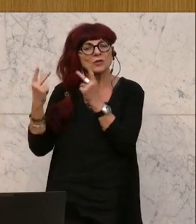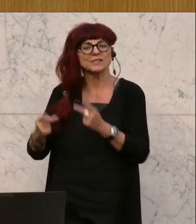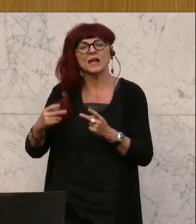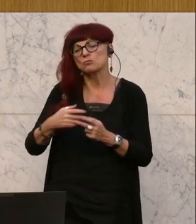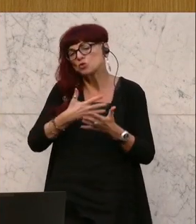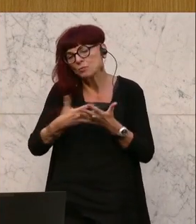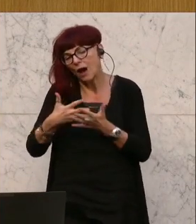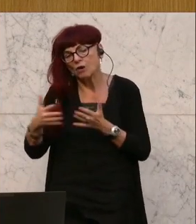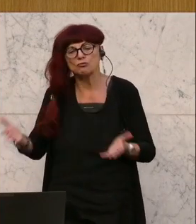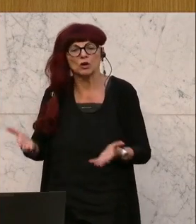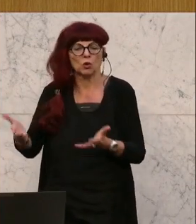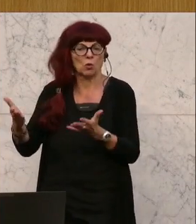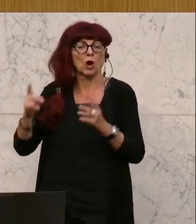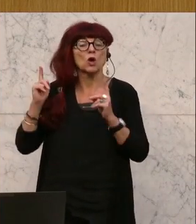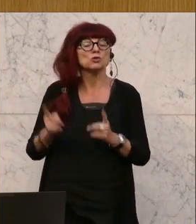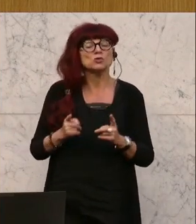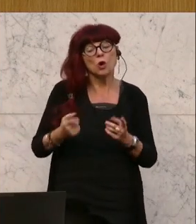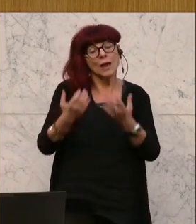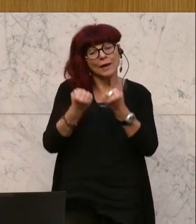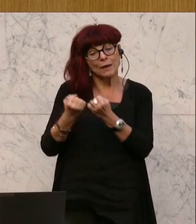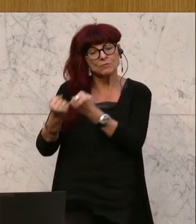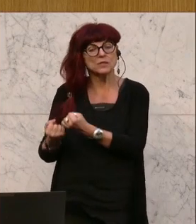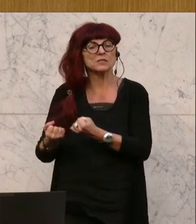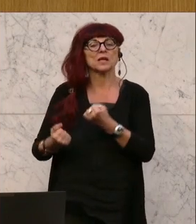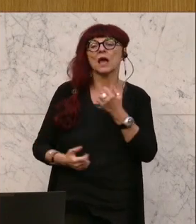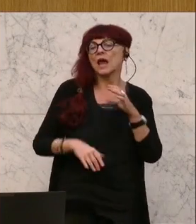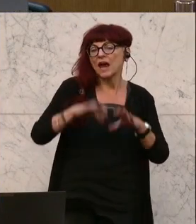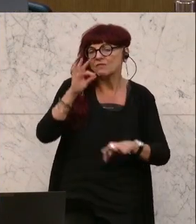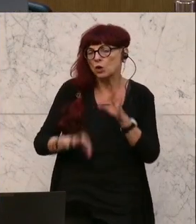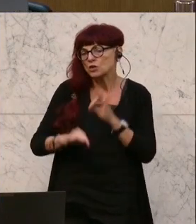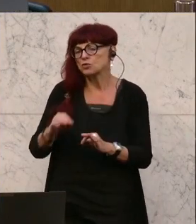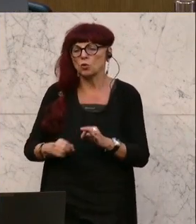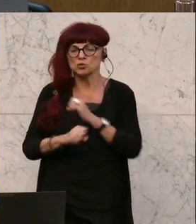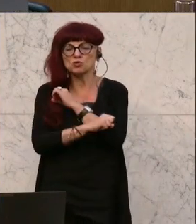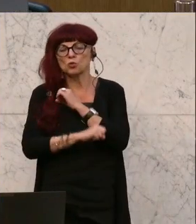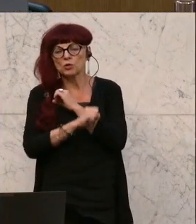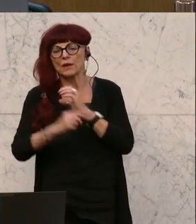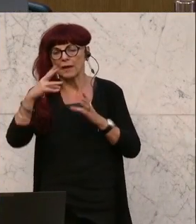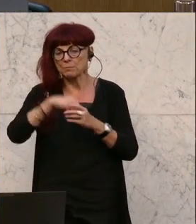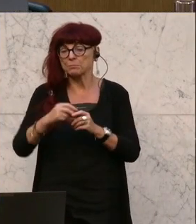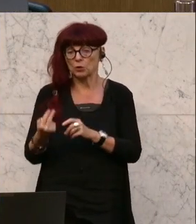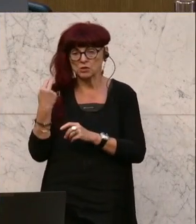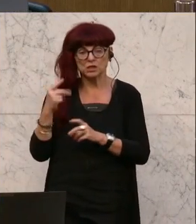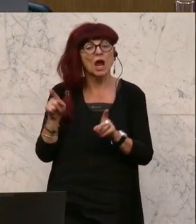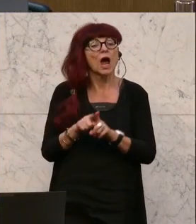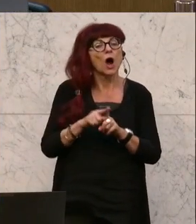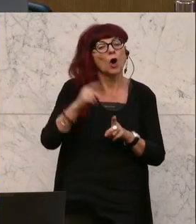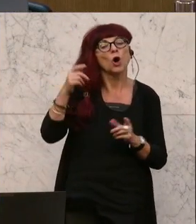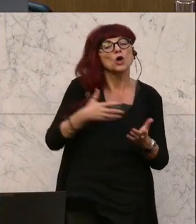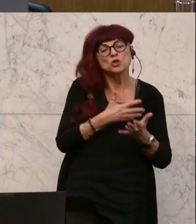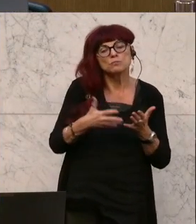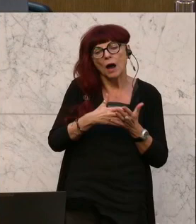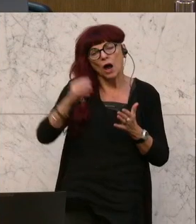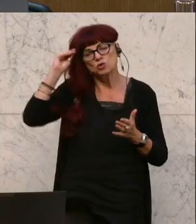die Ergebnisse verschiedener Studien und Evaluationsberichte in einem ganzheitlichen Modell berücksichtigt werden und sich insbesondere am Sprachschlüsselkonzept der Arbeiterkammer